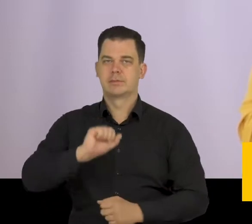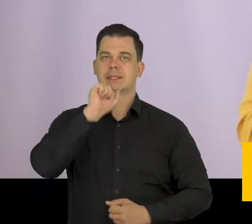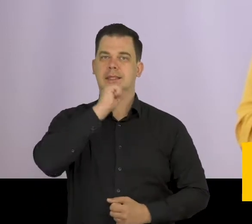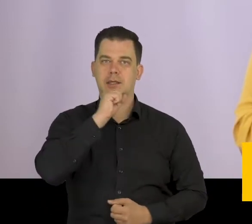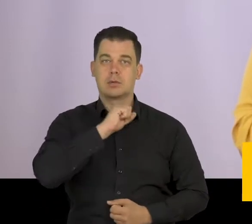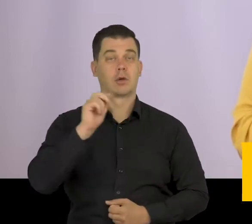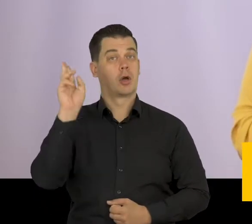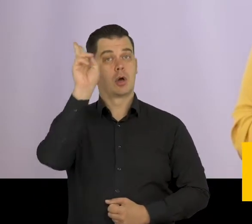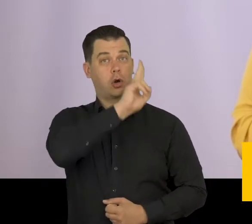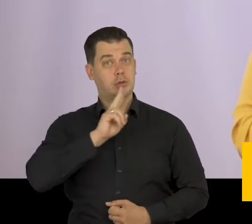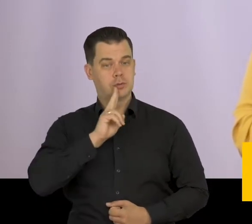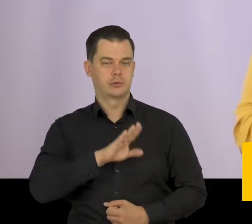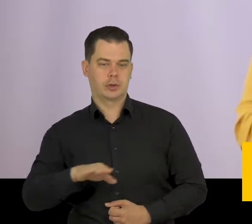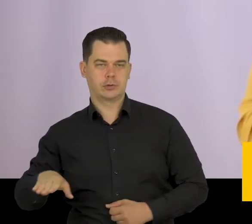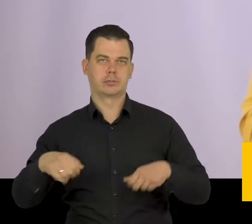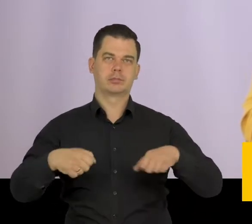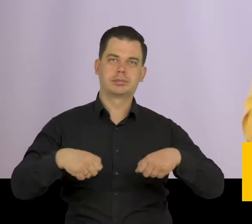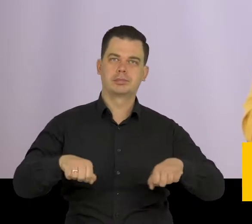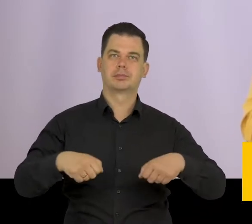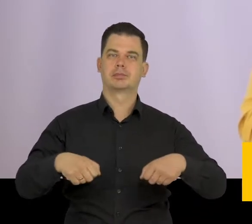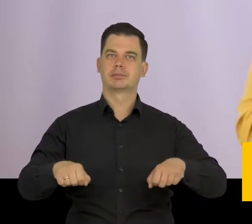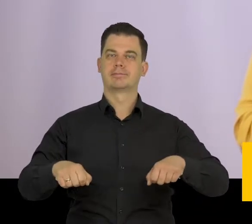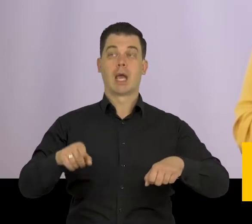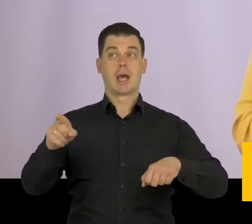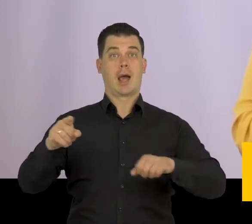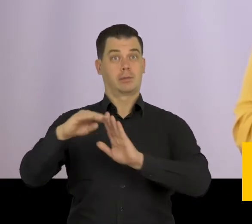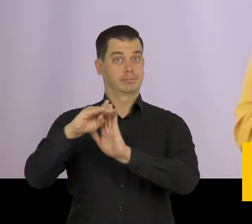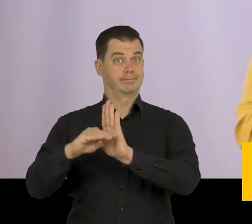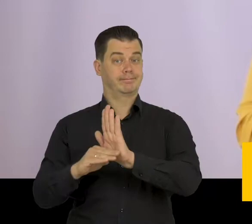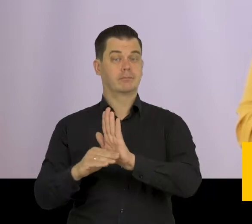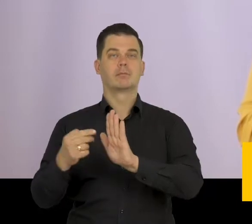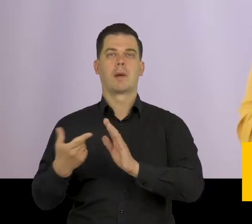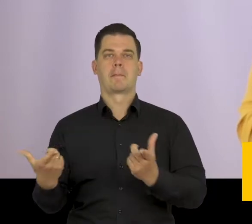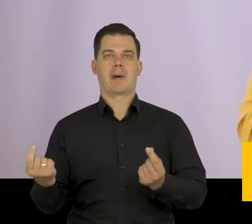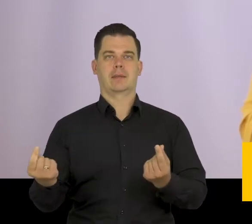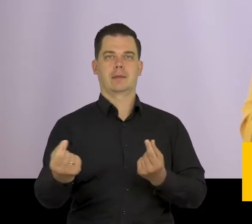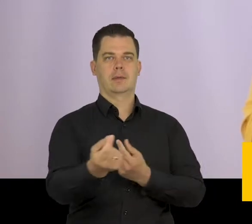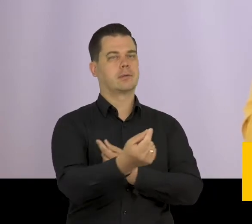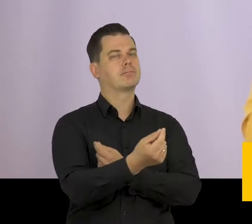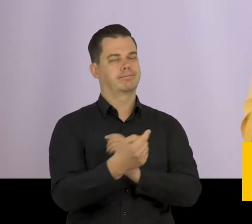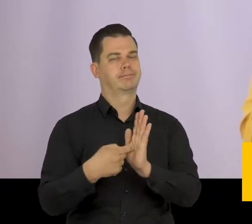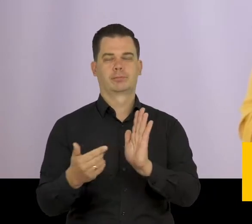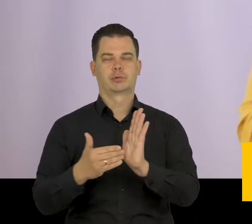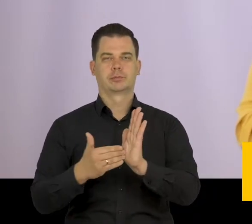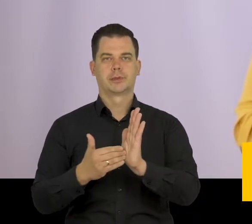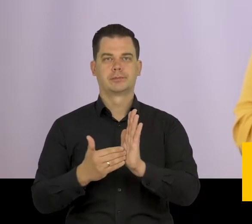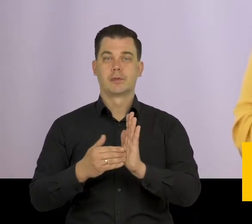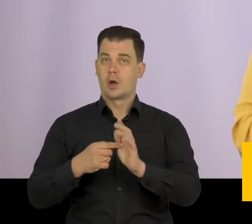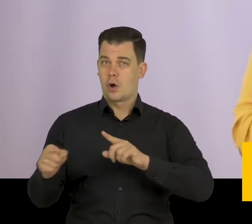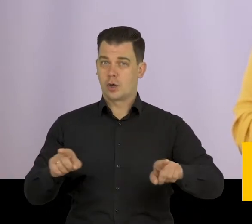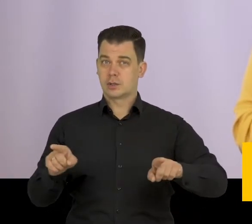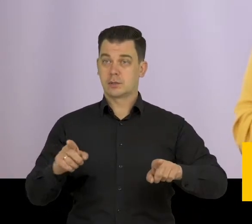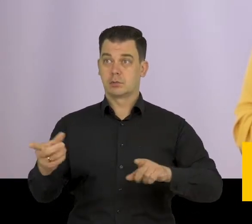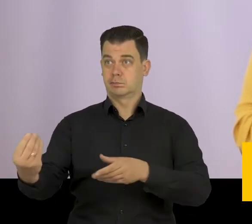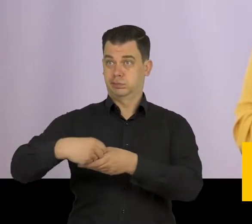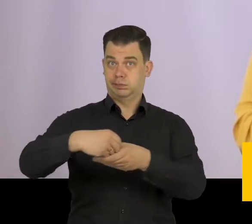seniorów oraz rodziców z dziećmi. Jednym z elementów programu jest Partnerstwo na Rzecz Dostępności. To deklaracja, do